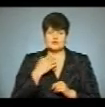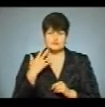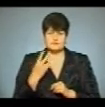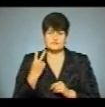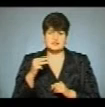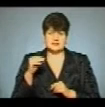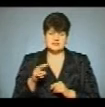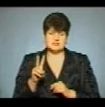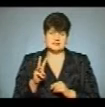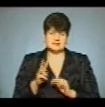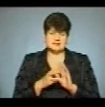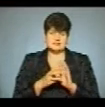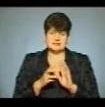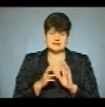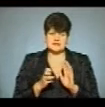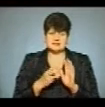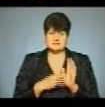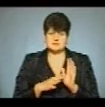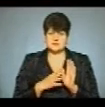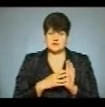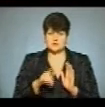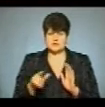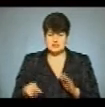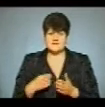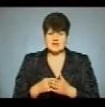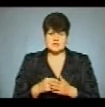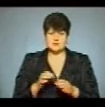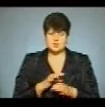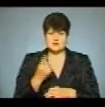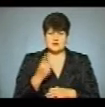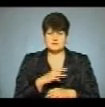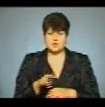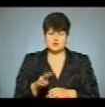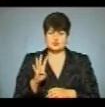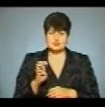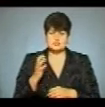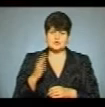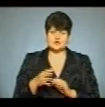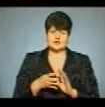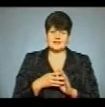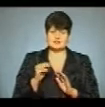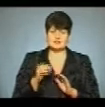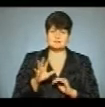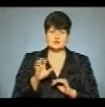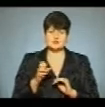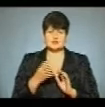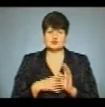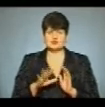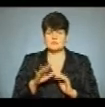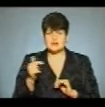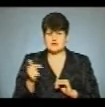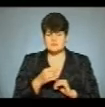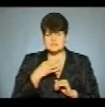2389 осіб. Вартість цього проєкту – мільйон 449 тисяч 595 гривень,